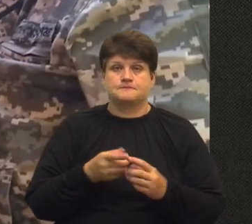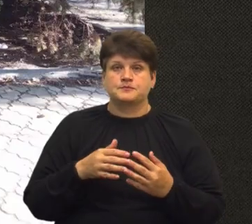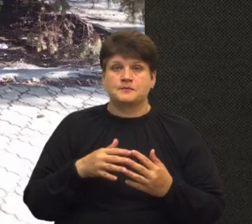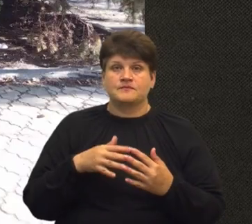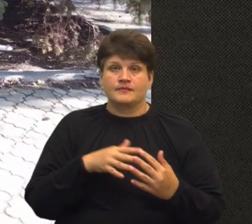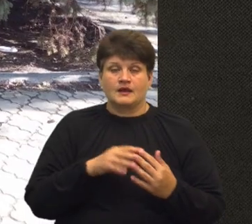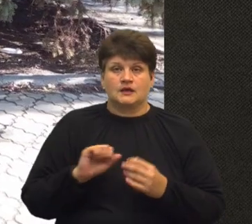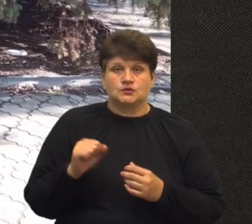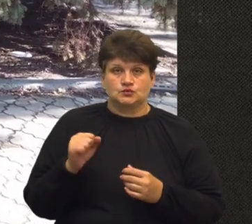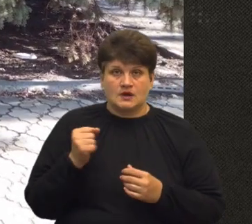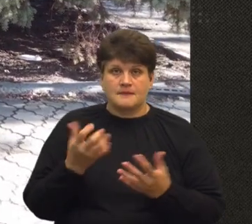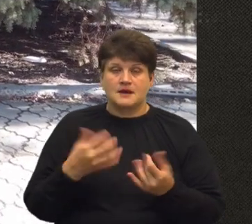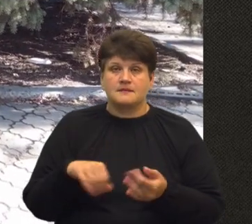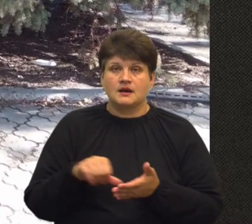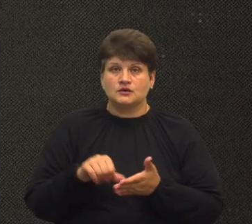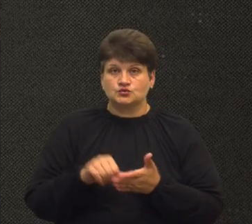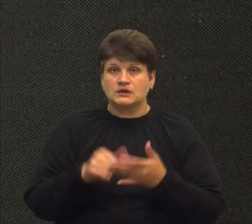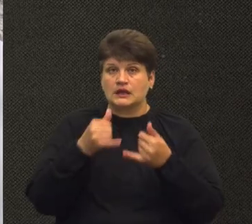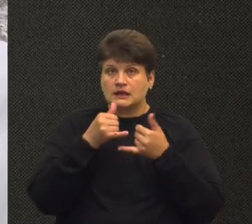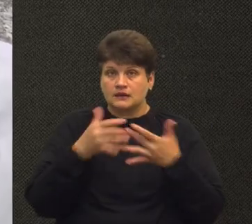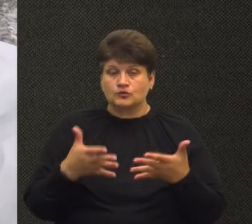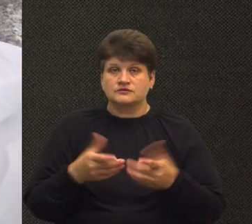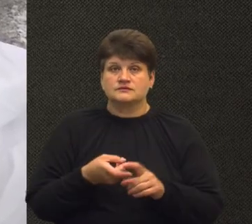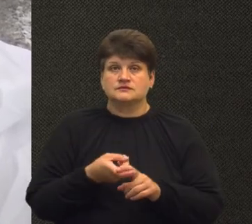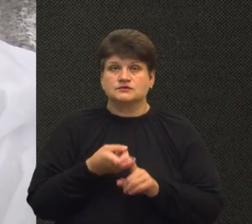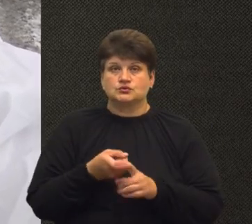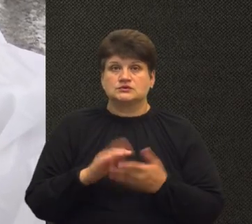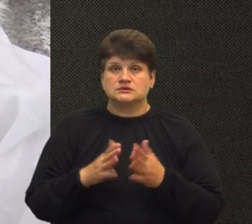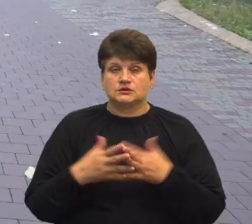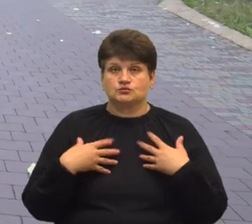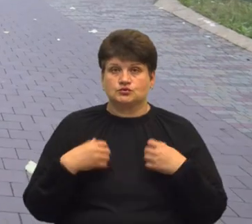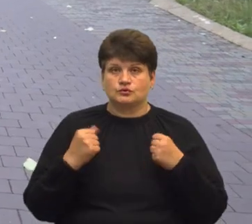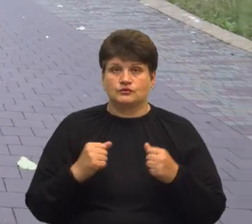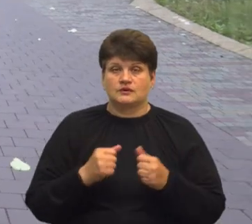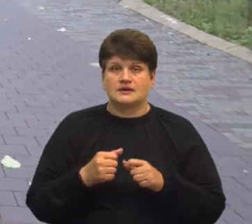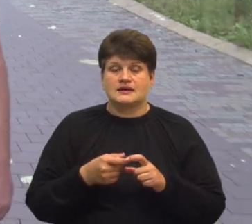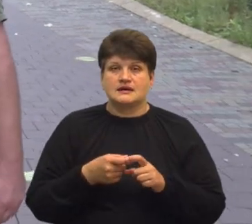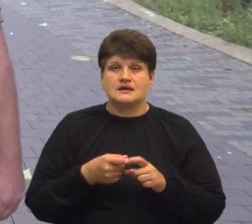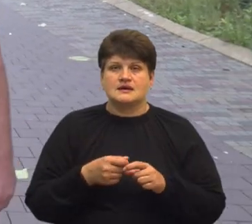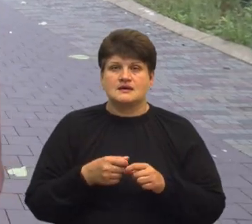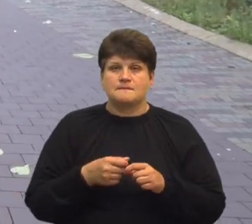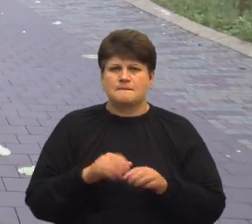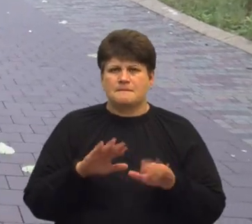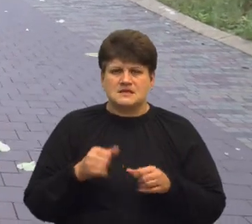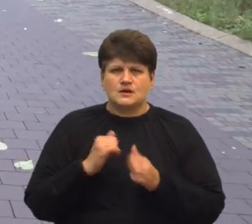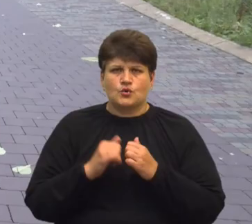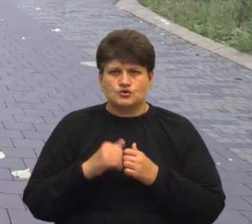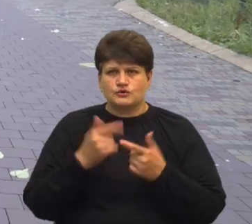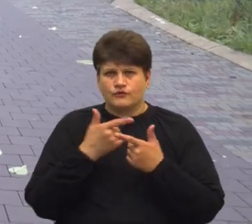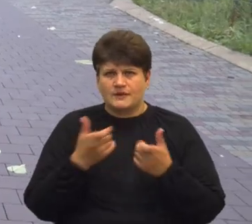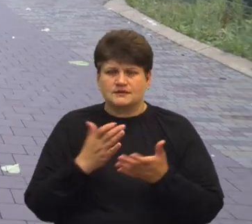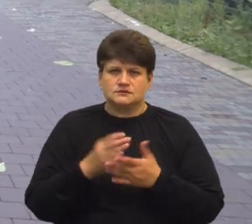Але брати участь у бойових діях не може через стан здоров'я. Тягне кожен раз, після кожної інформації, яка приходить сюди,